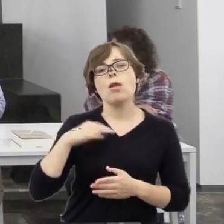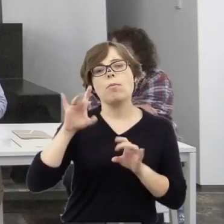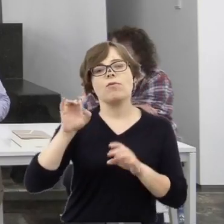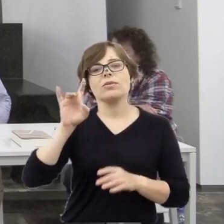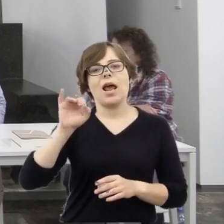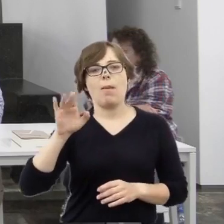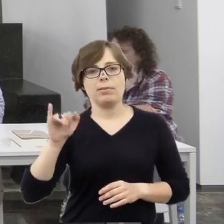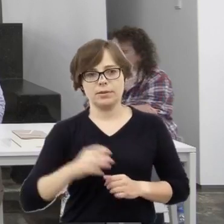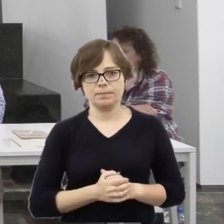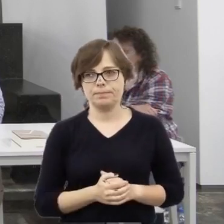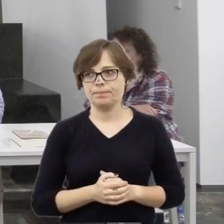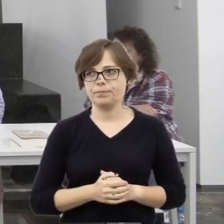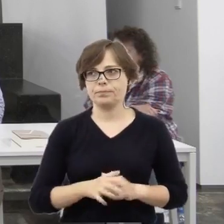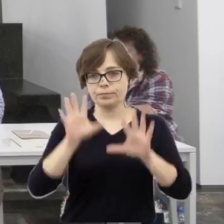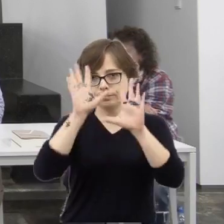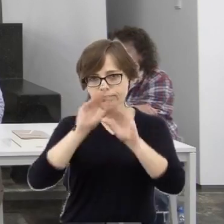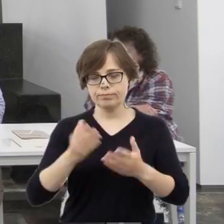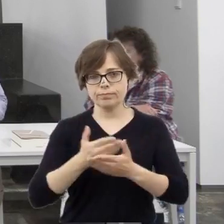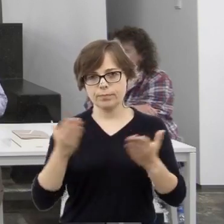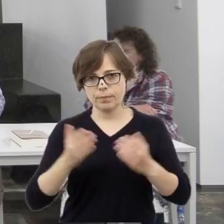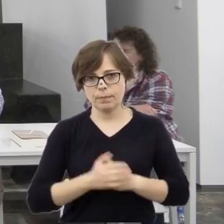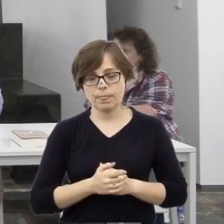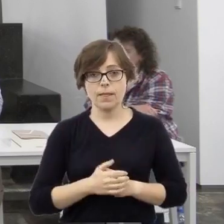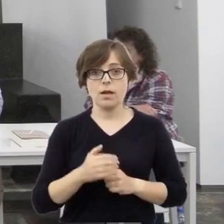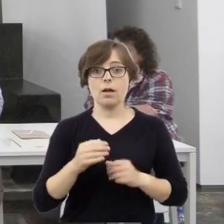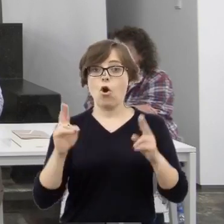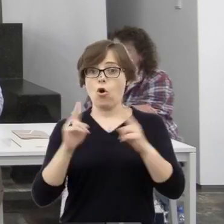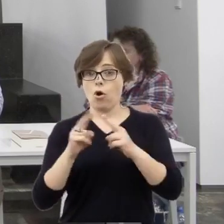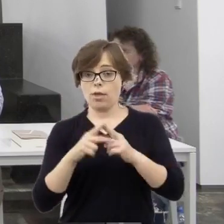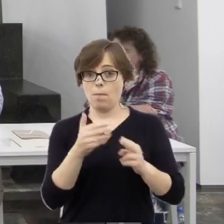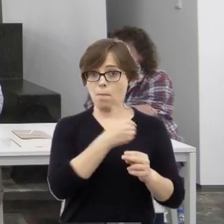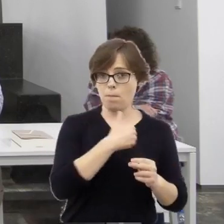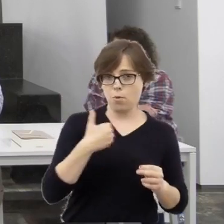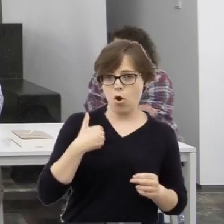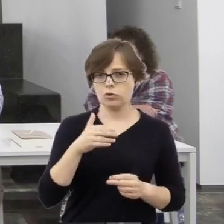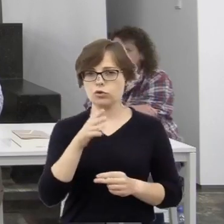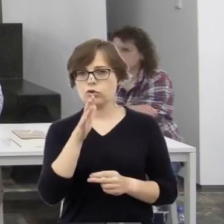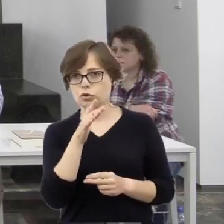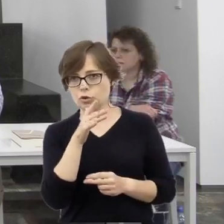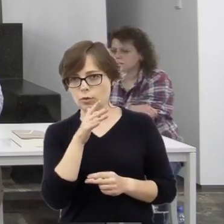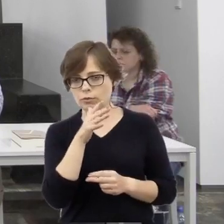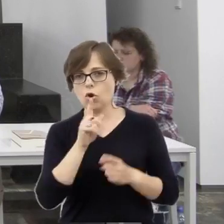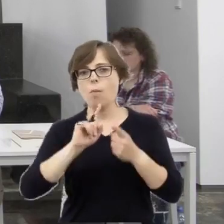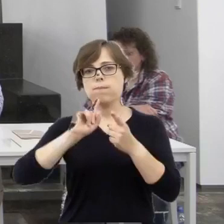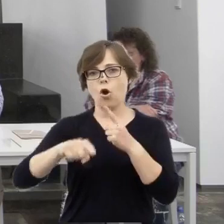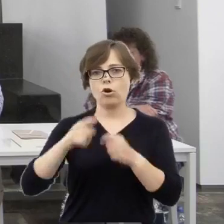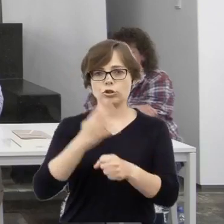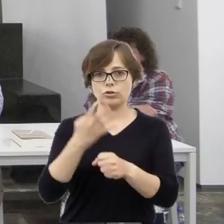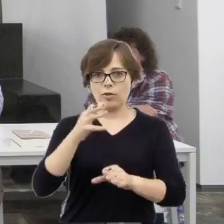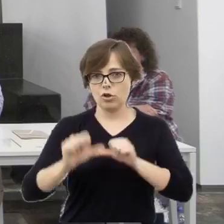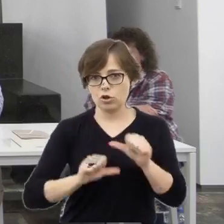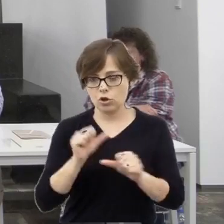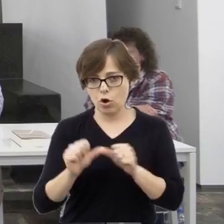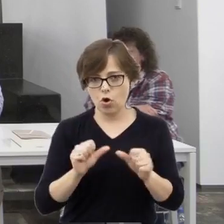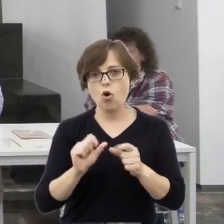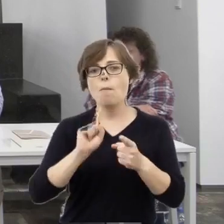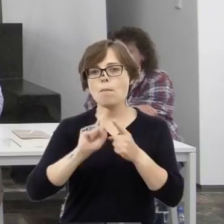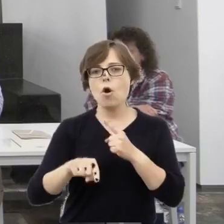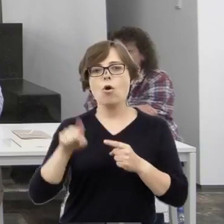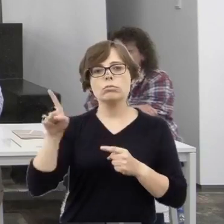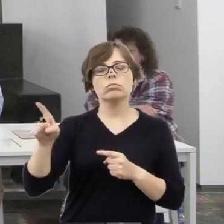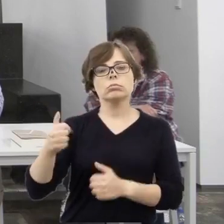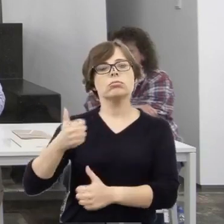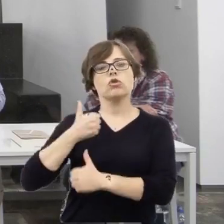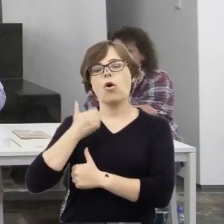Proszę państwa, jeśli chodzi o stosunki polsko-żydowskie po roku 1944, po wyzwoleniu Polski przez